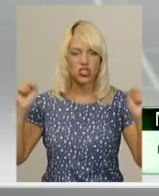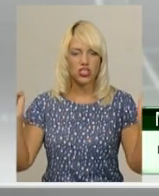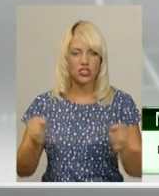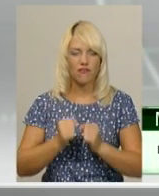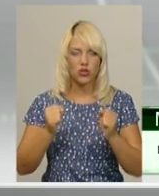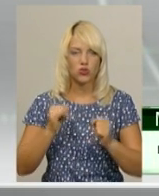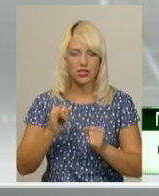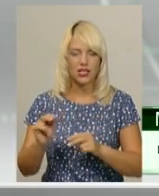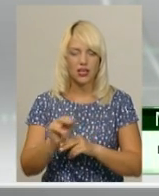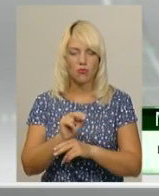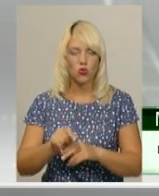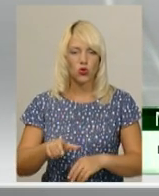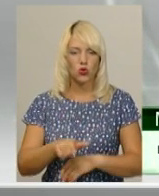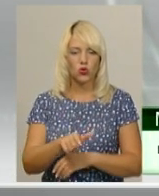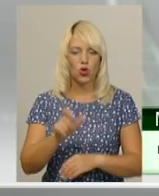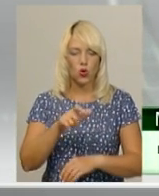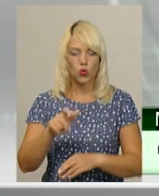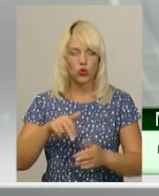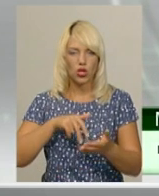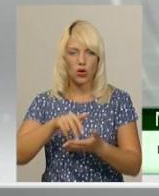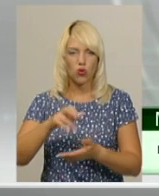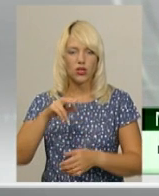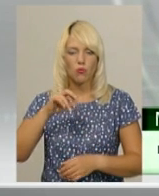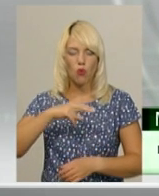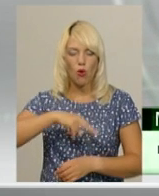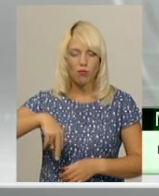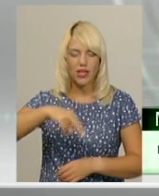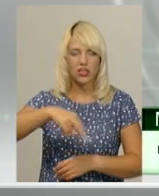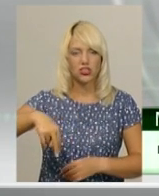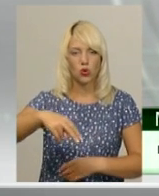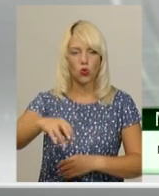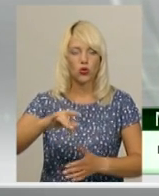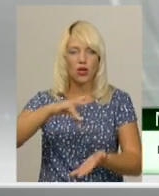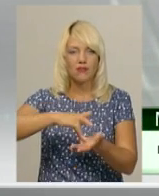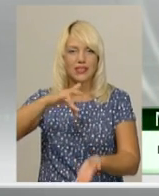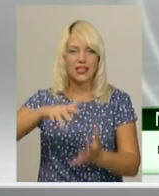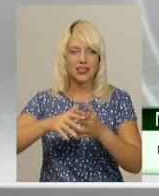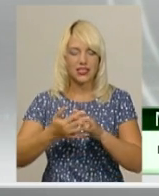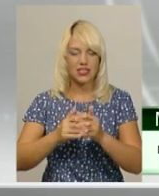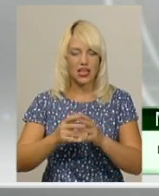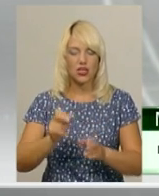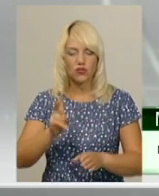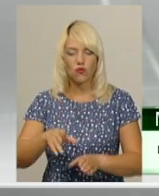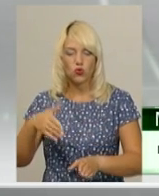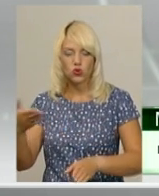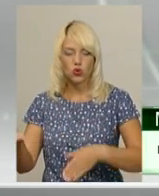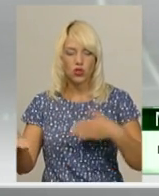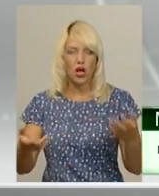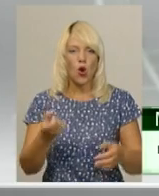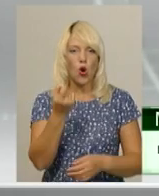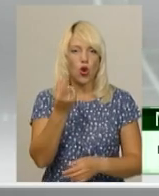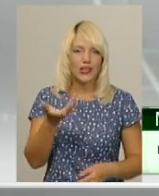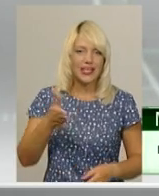дороги. Люди ходять по нерегульованому пішохідному переході у центрі села. З обох боків стоять вантажівки 11 фур.